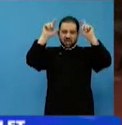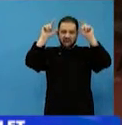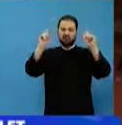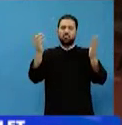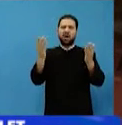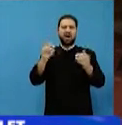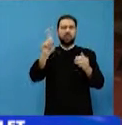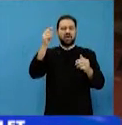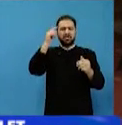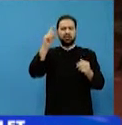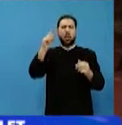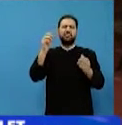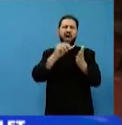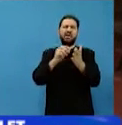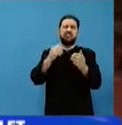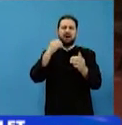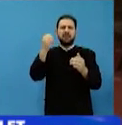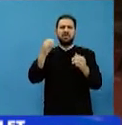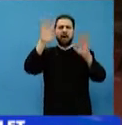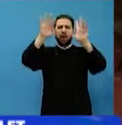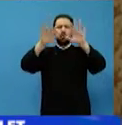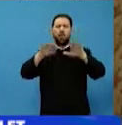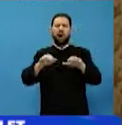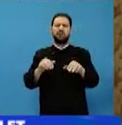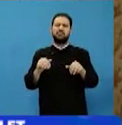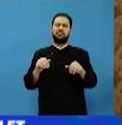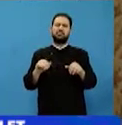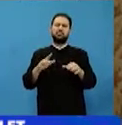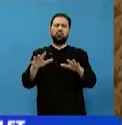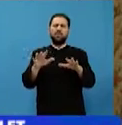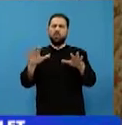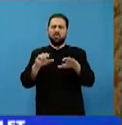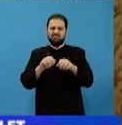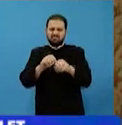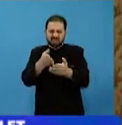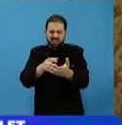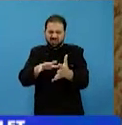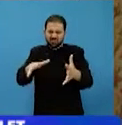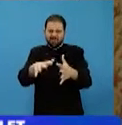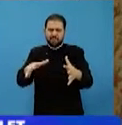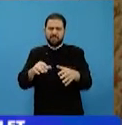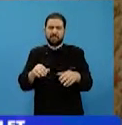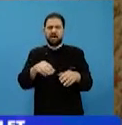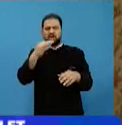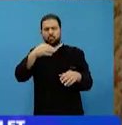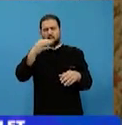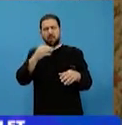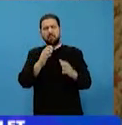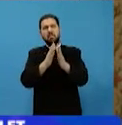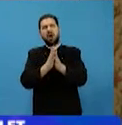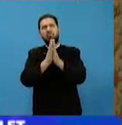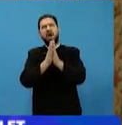când a plouat după o mare secetă, am simțit o astfel de recunoștință față de Dumnezeu, încât săteam în chilie și spuneam mereu